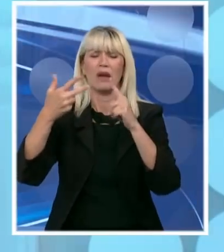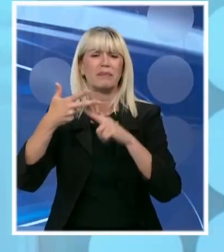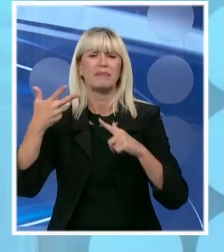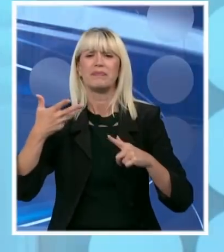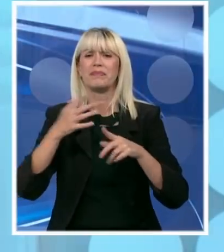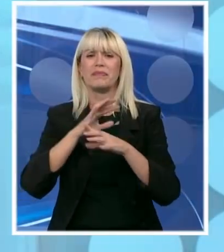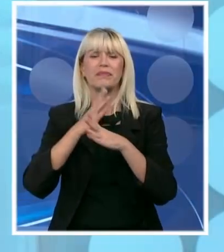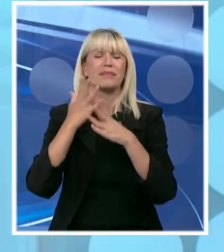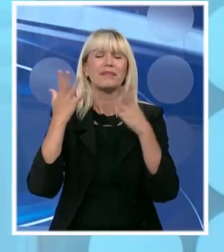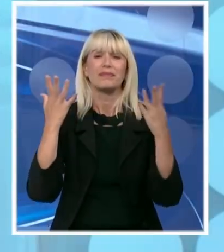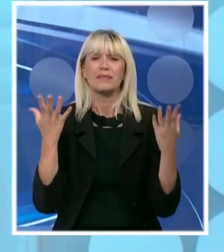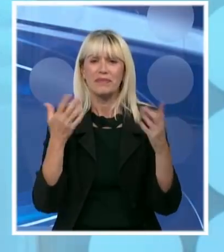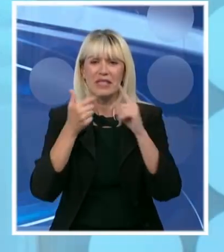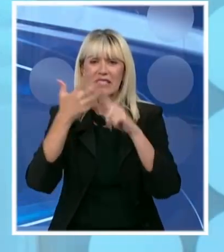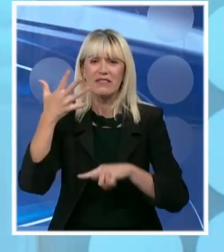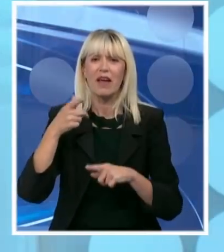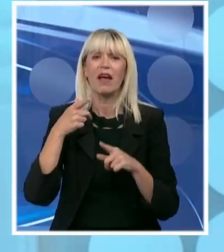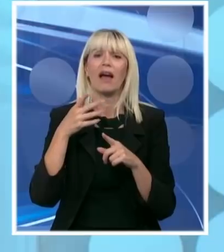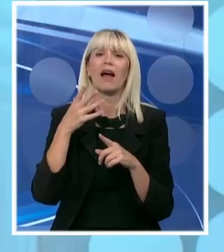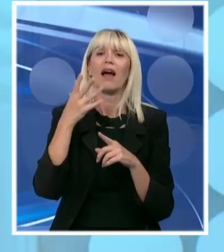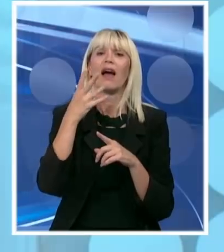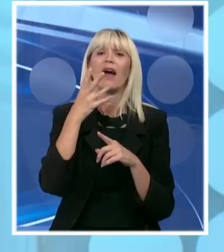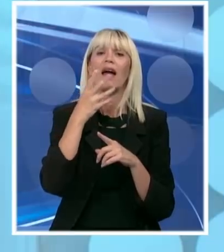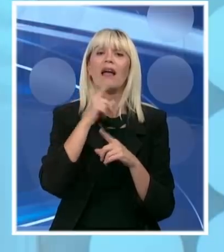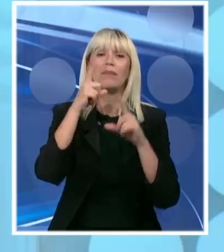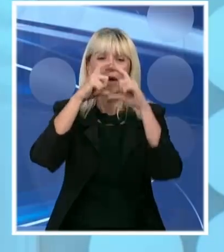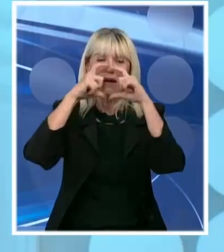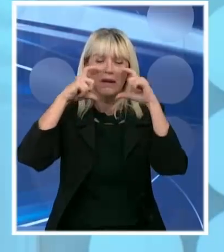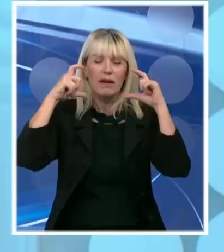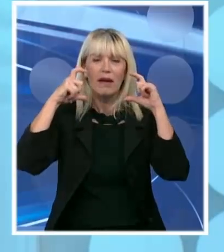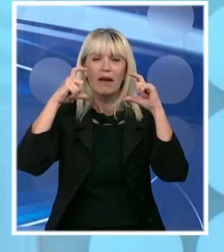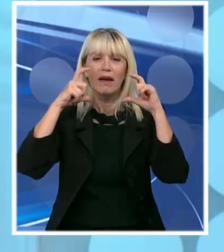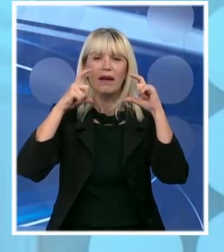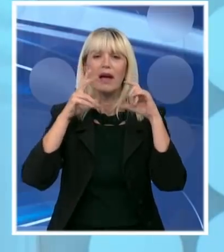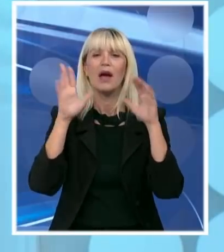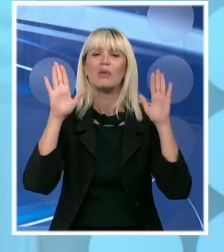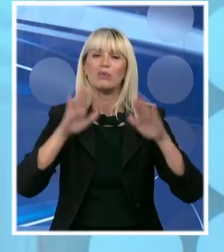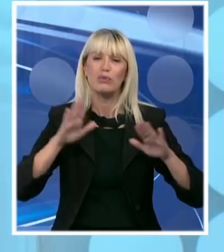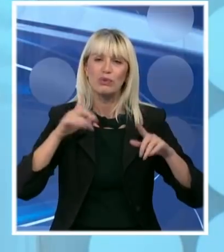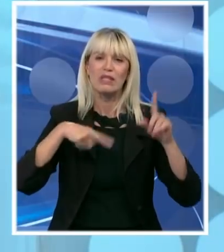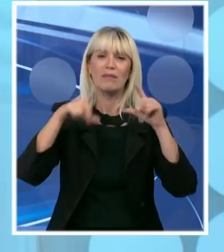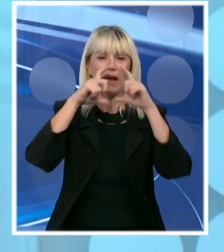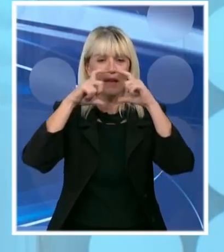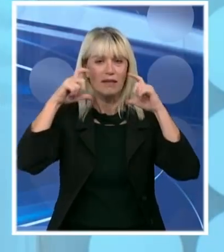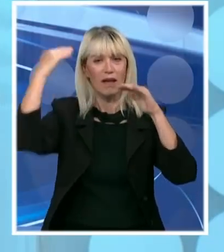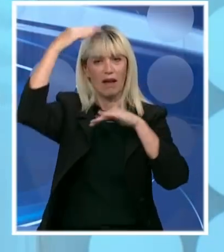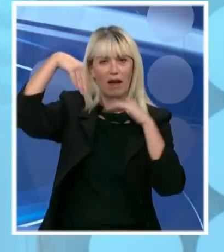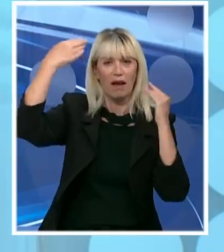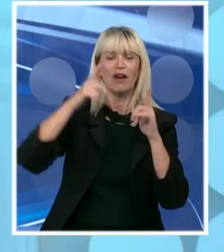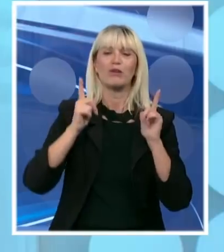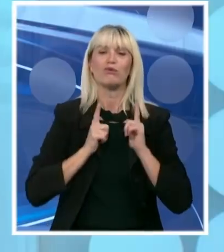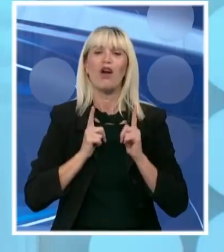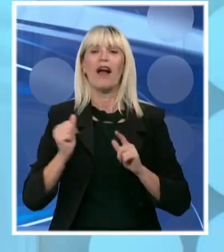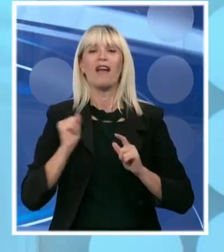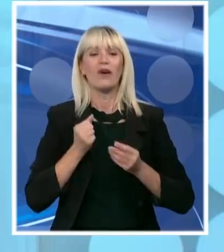Divne su bile scene kada su muslimanki i sa Zarom i Feređom sačekivale. Bošnjakinje sačekivale naše vojnike. Davali im hranu